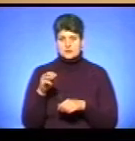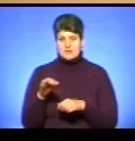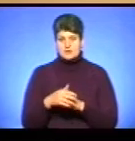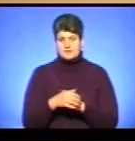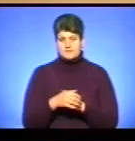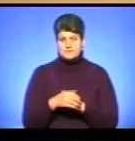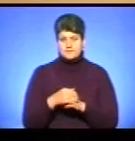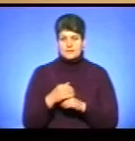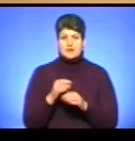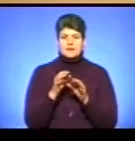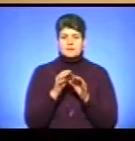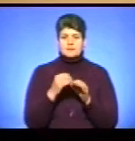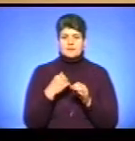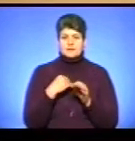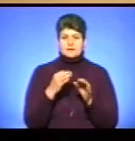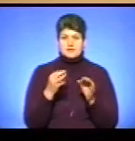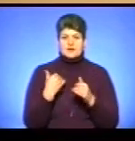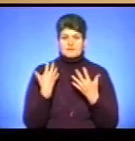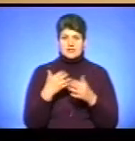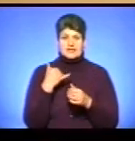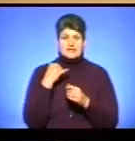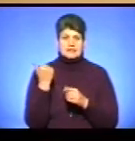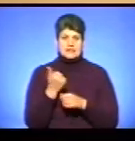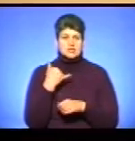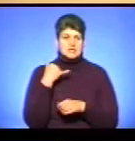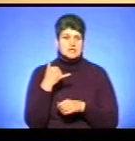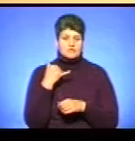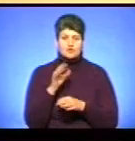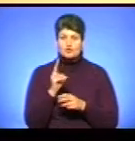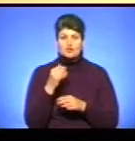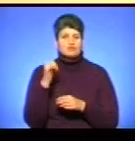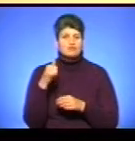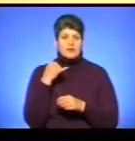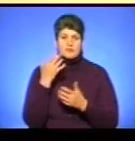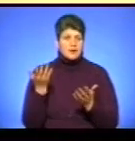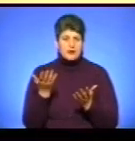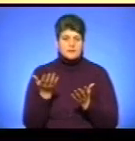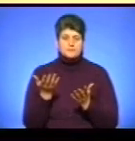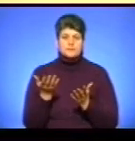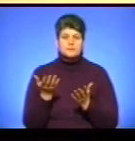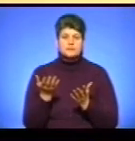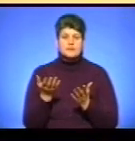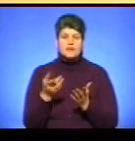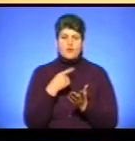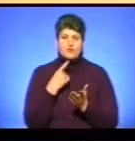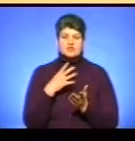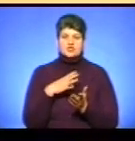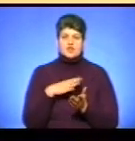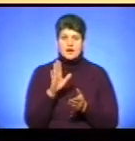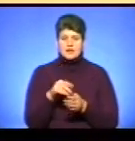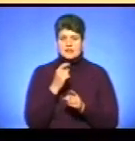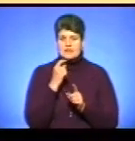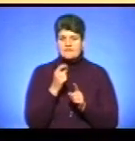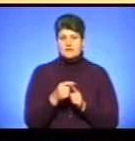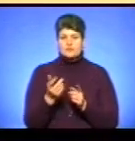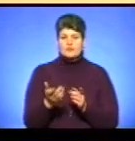Мені якої відповіді не Я цілий тиждень вже дзвоню по тих номерах, що там є. Ніхто трубки не підносить. Каже, що чекаєте відповідь